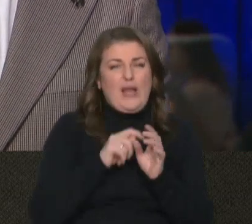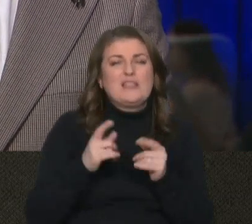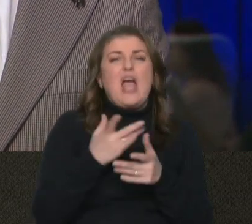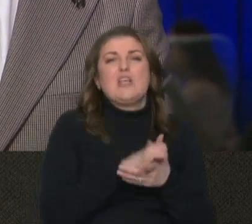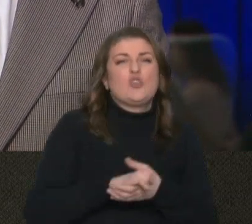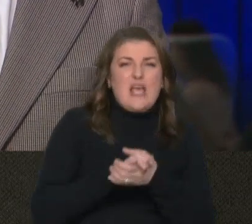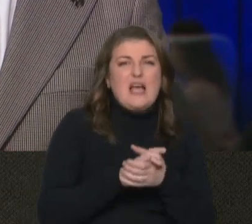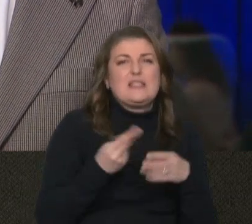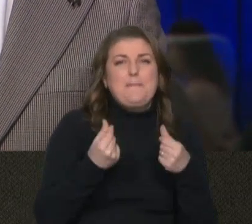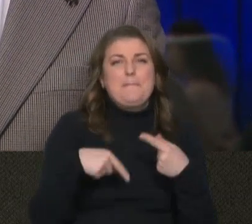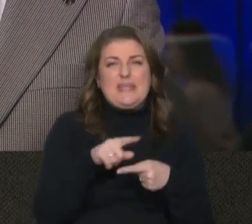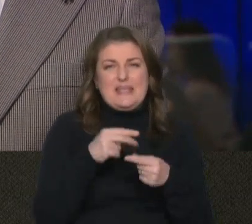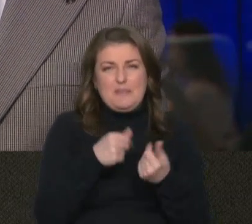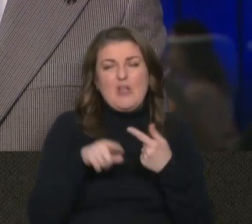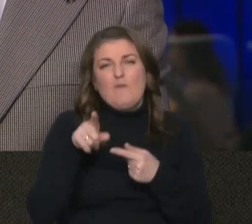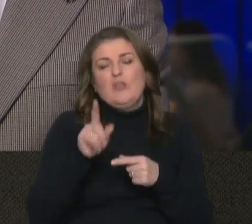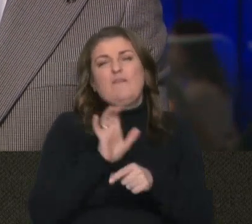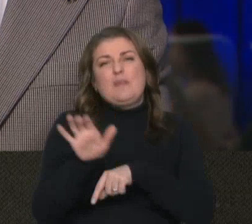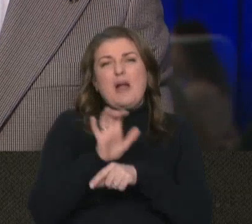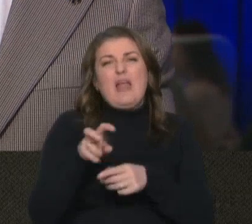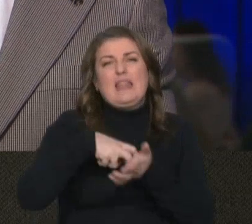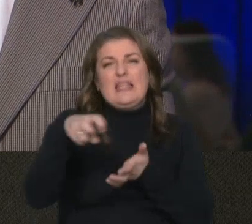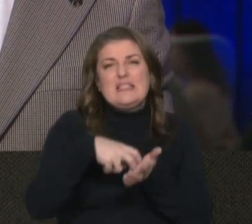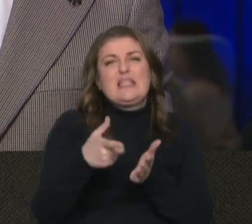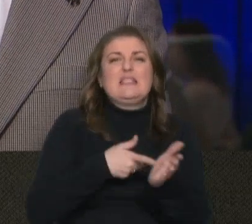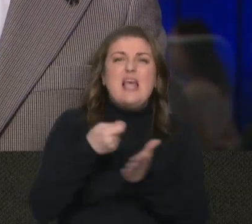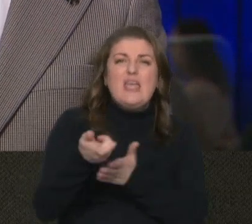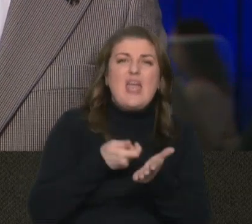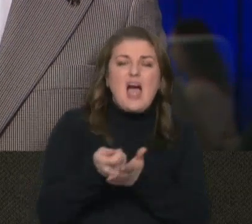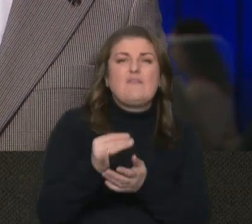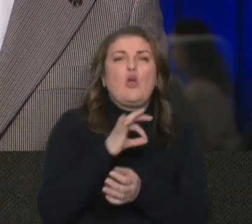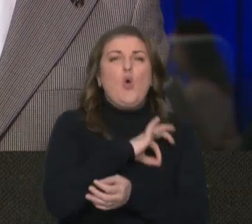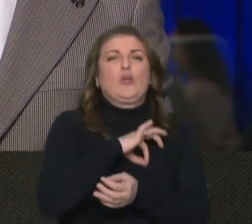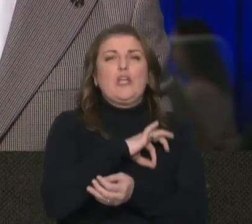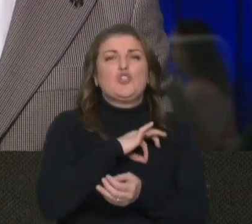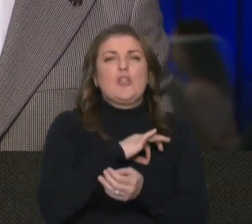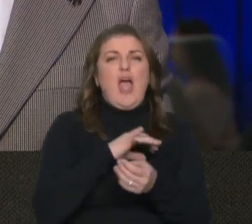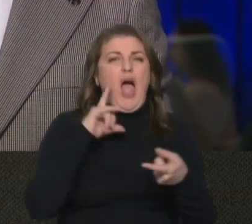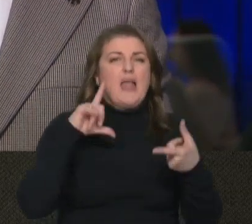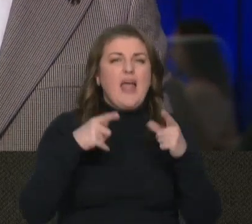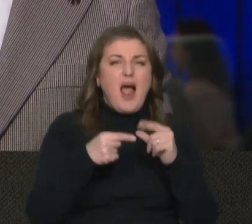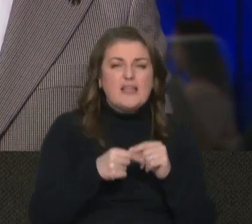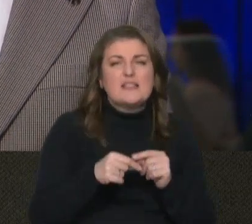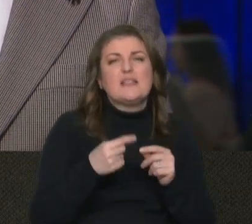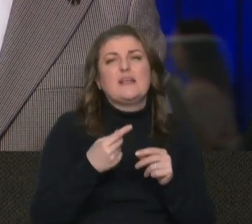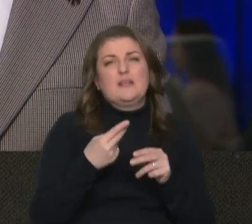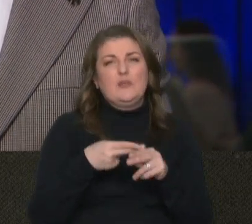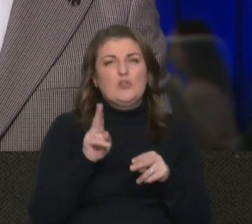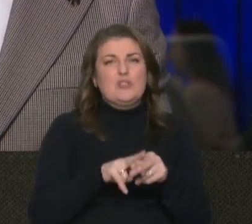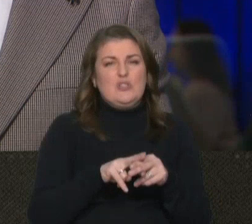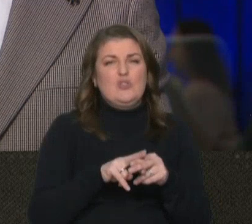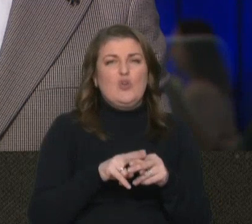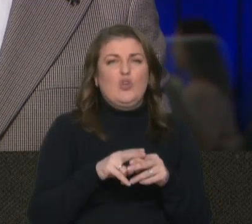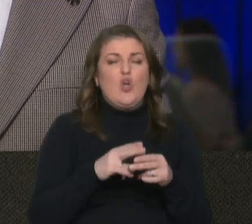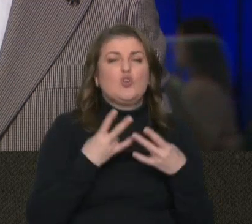бізнесу. Вони відповідні листи направляють, і заяви роблять, і юридичні аналізи цієї